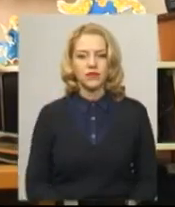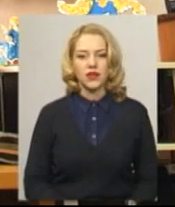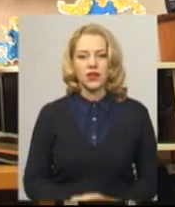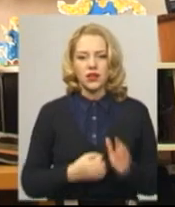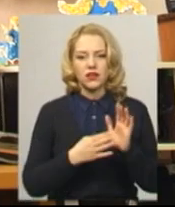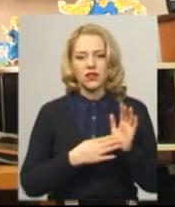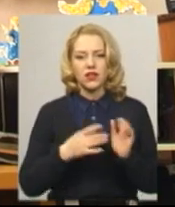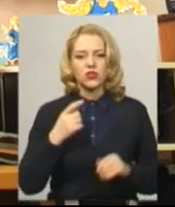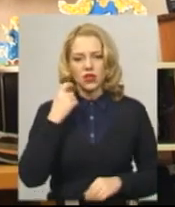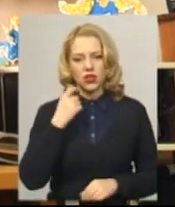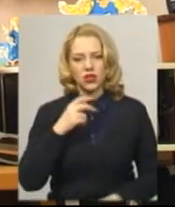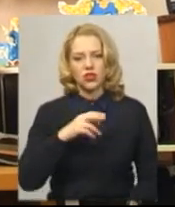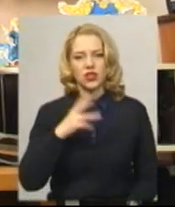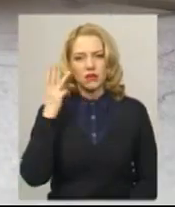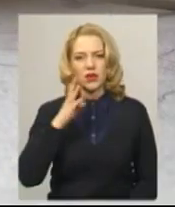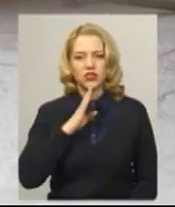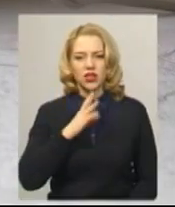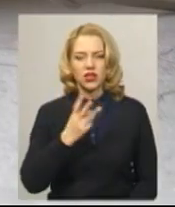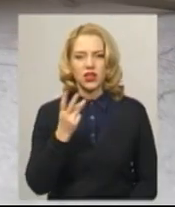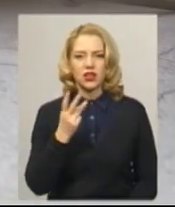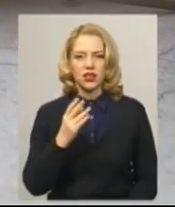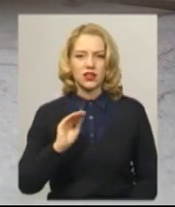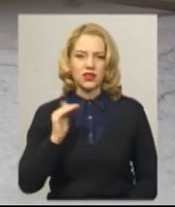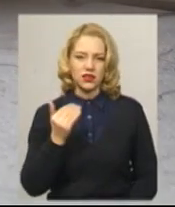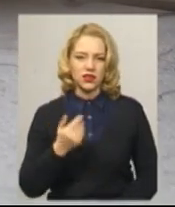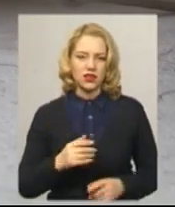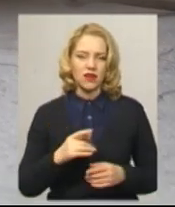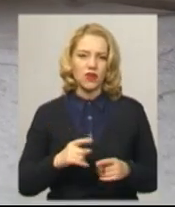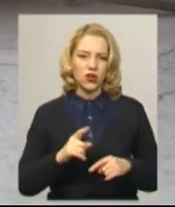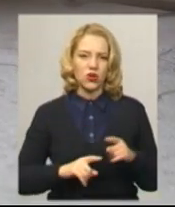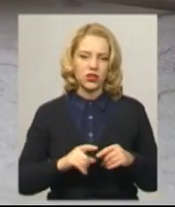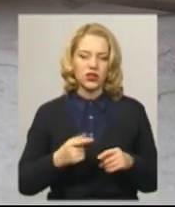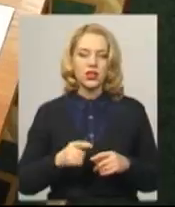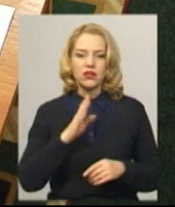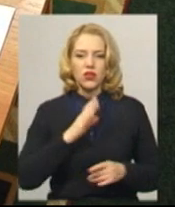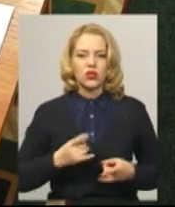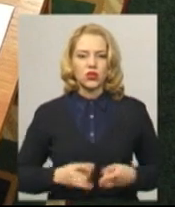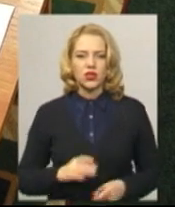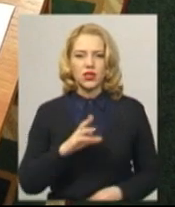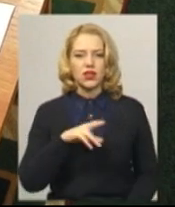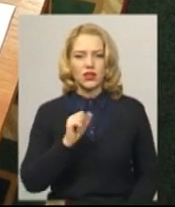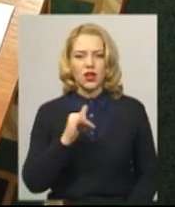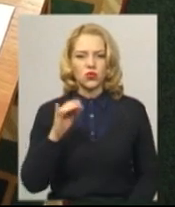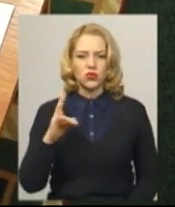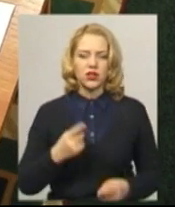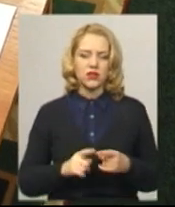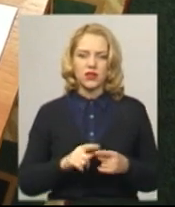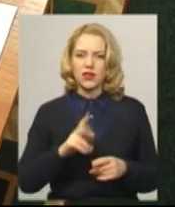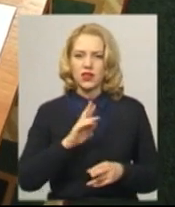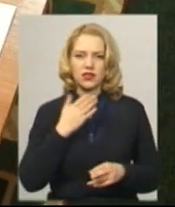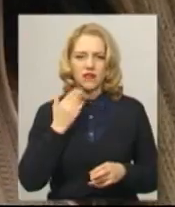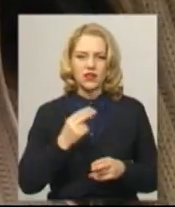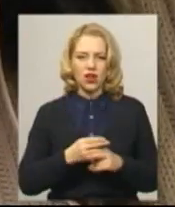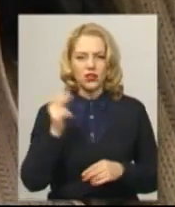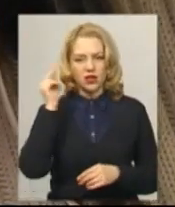19-річна хмельничанка Елеонора – третя дитина в родині Стрелецьких. Дівчинка народилася синдромом Дауна, та це, каже її мама Людмила, не заважала